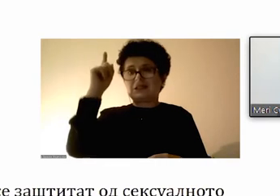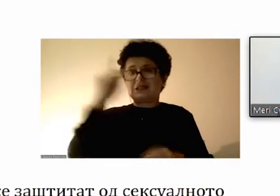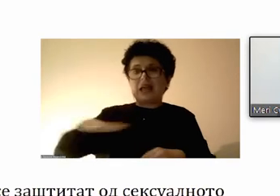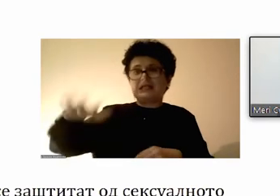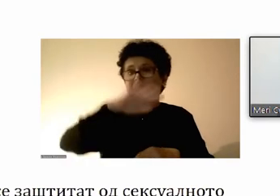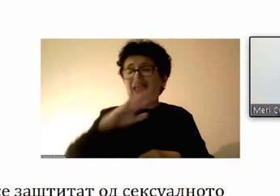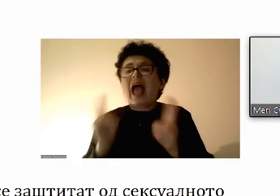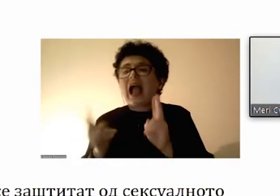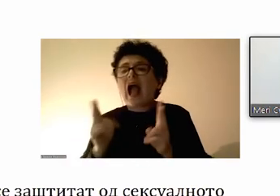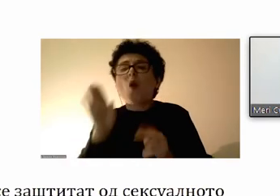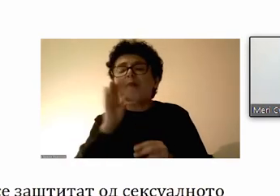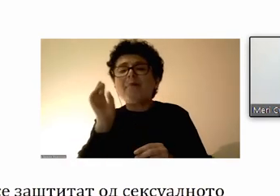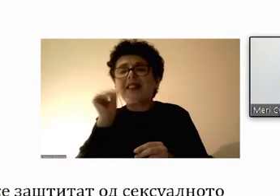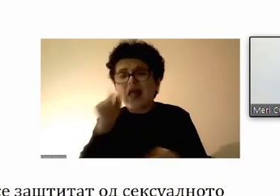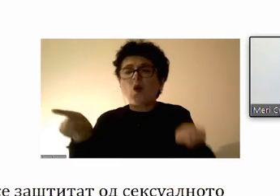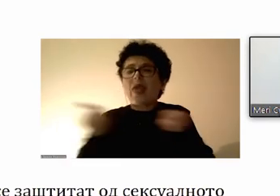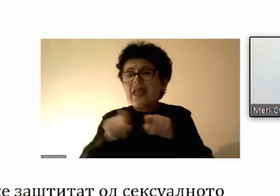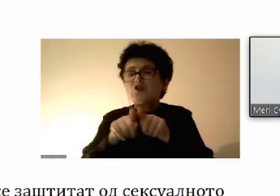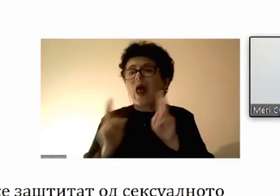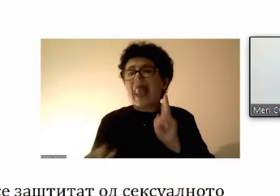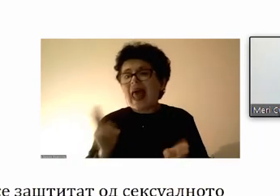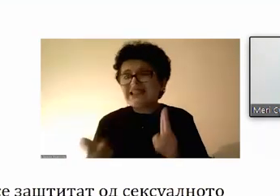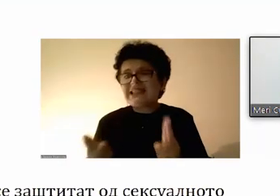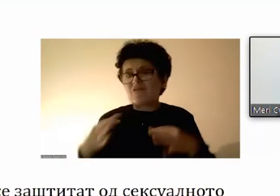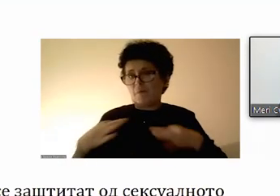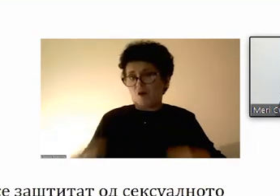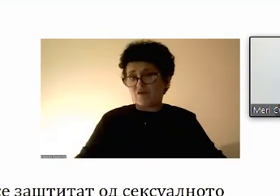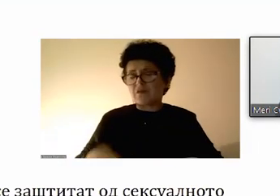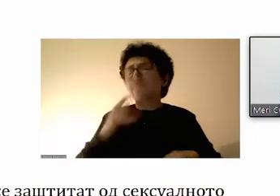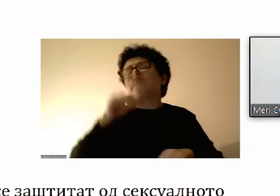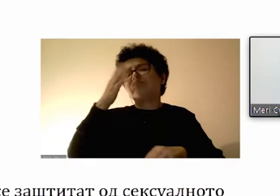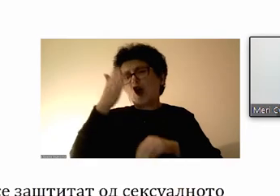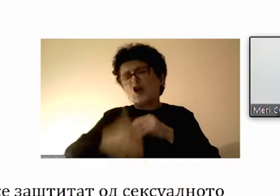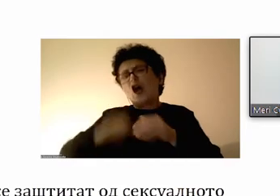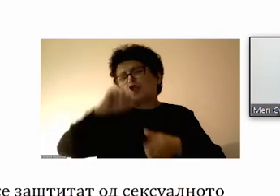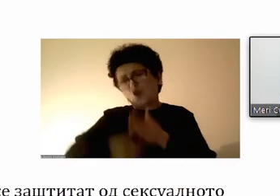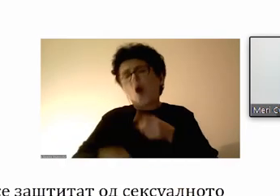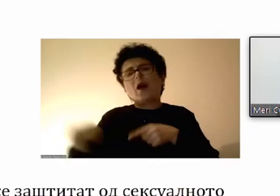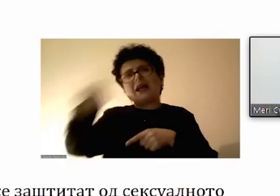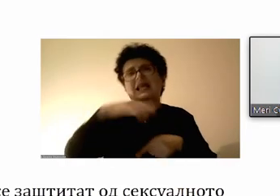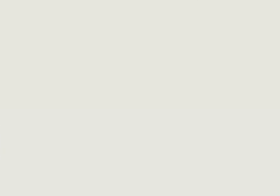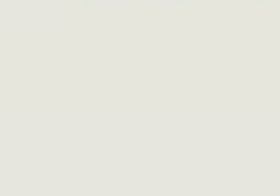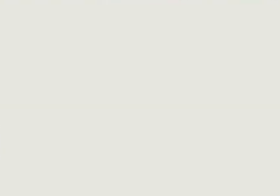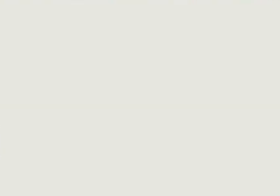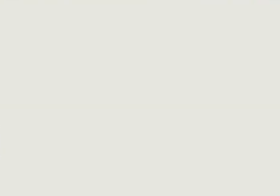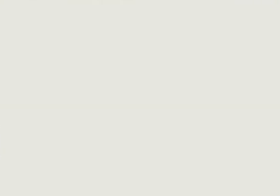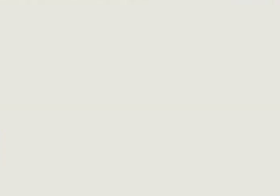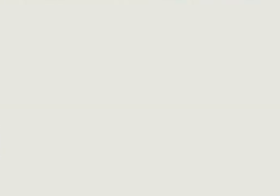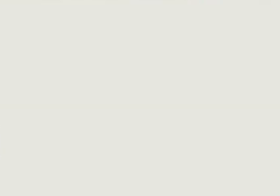како родителите, така и наставниците се категорични за воведување на ССО во училиштата.